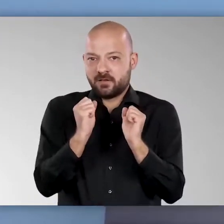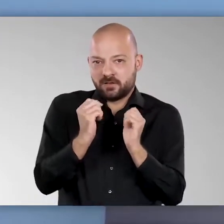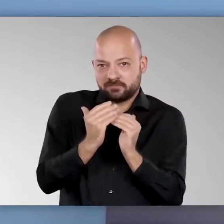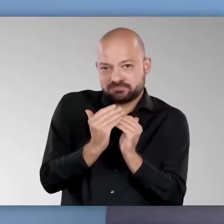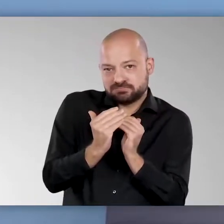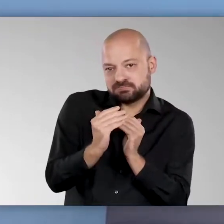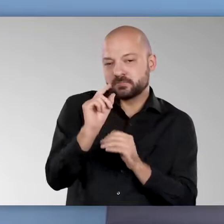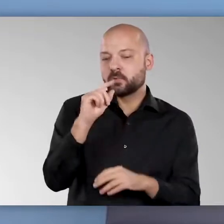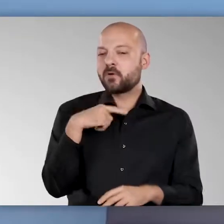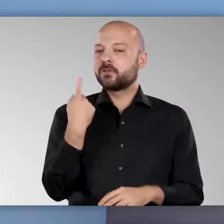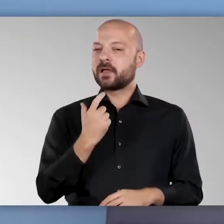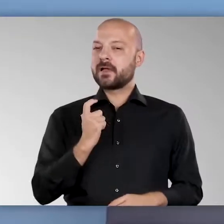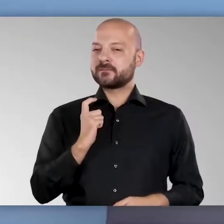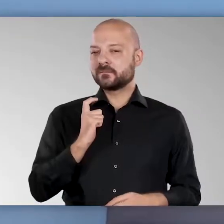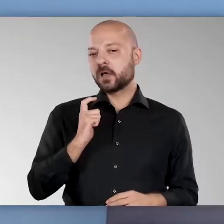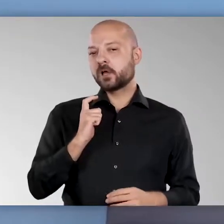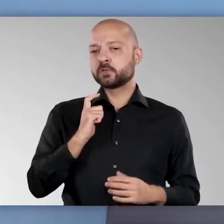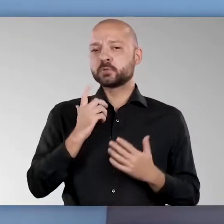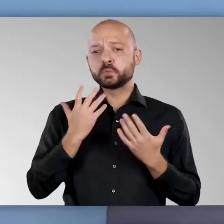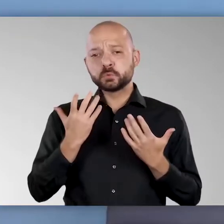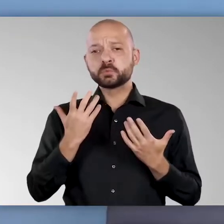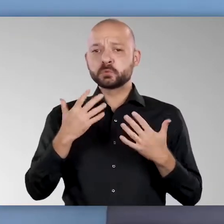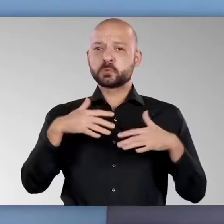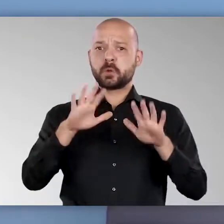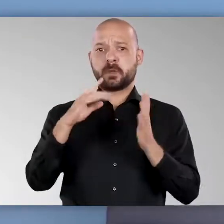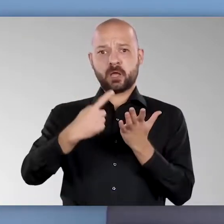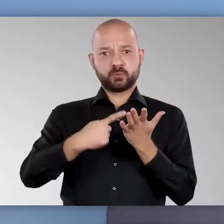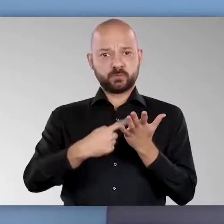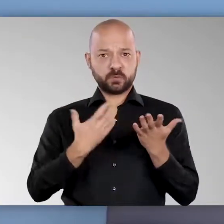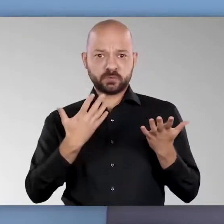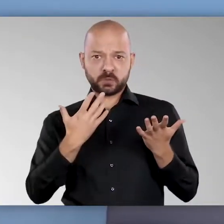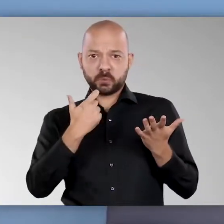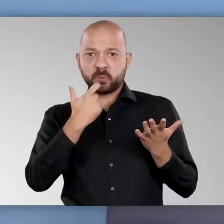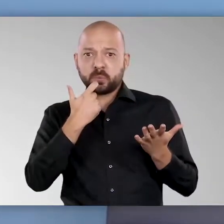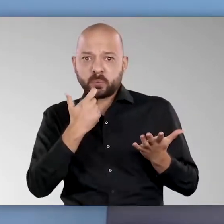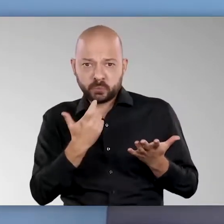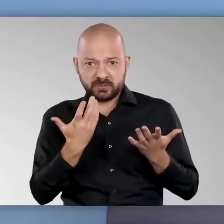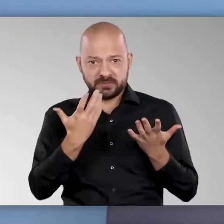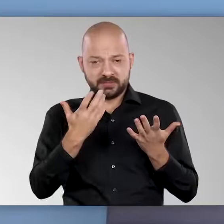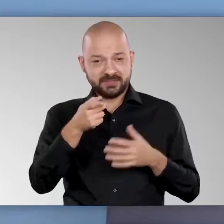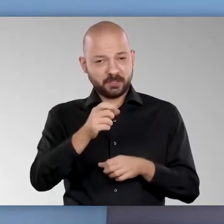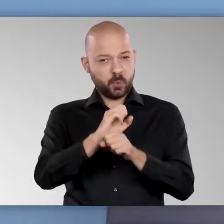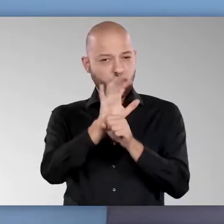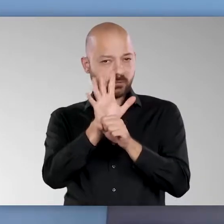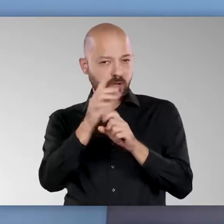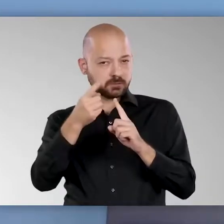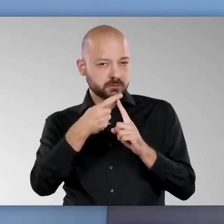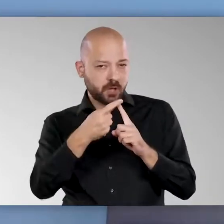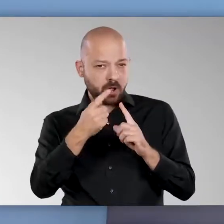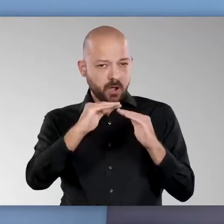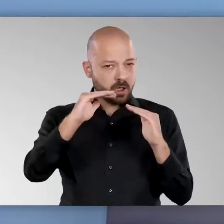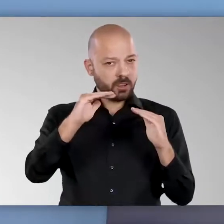Winter diesen Jahres, wo ja unsere allgemeine Erwartung ist, dass es noch einmal herausfordernder wird, die Corona